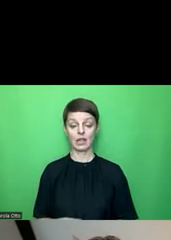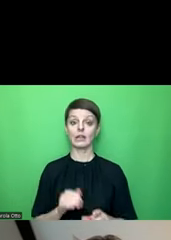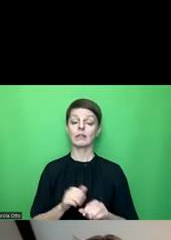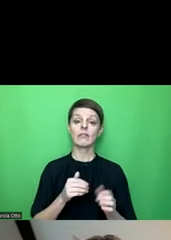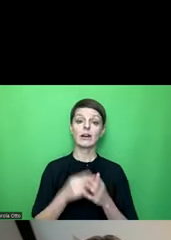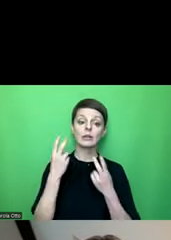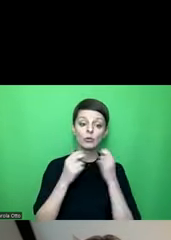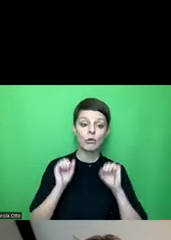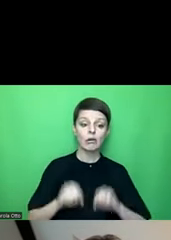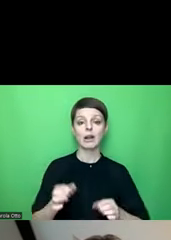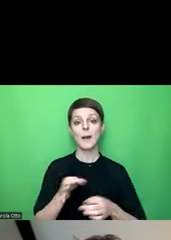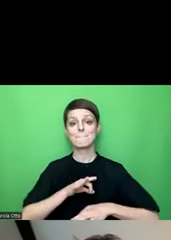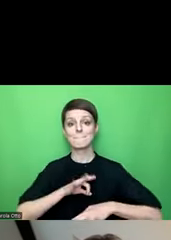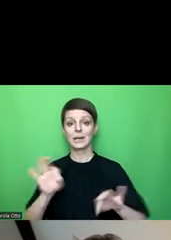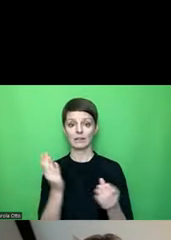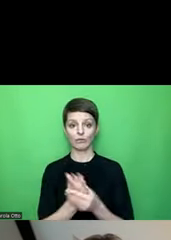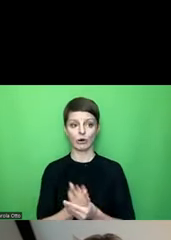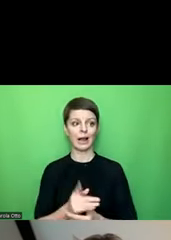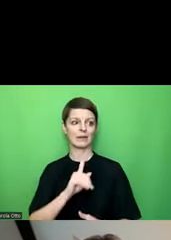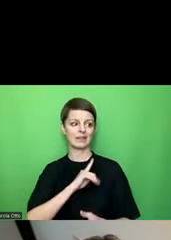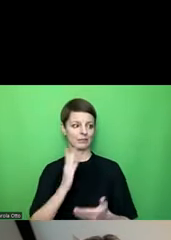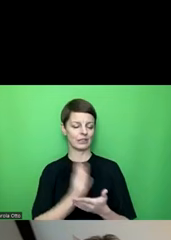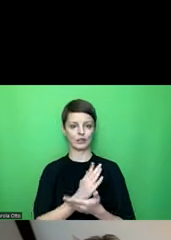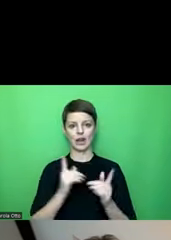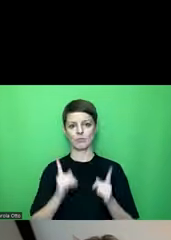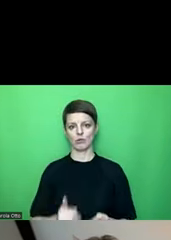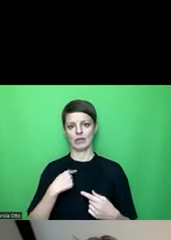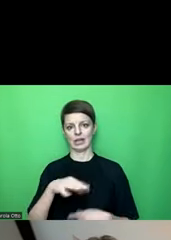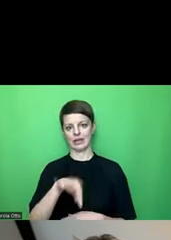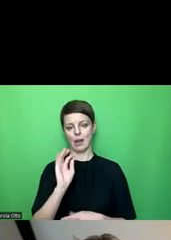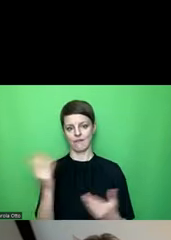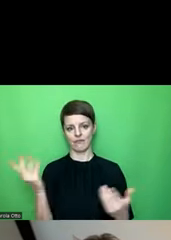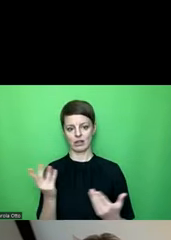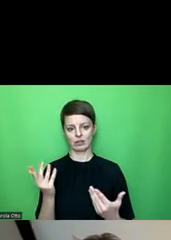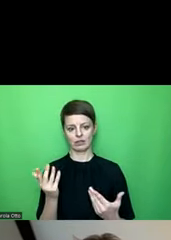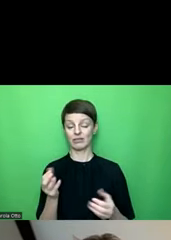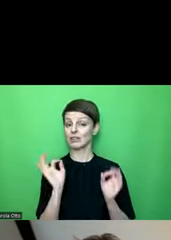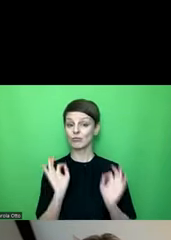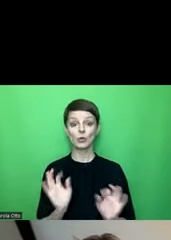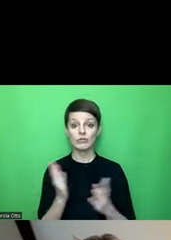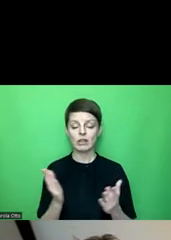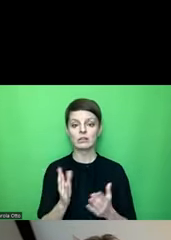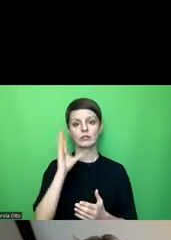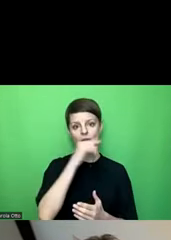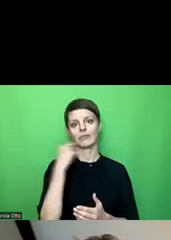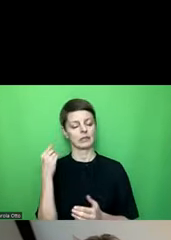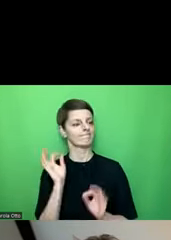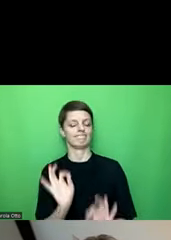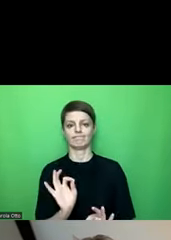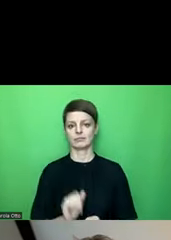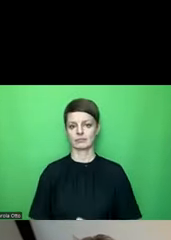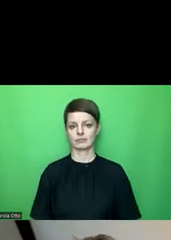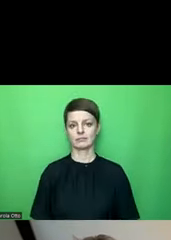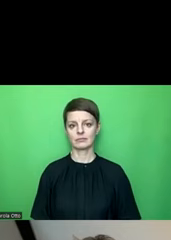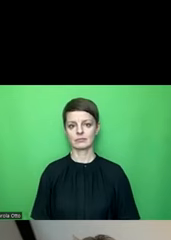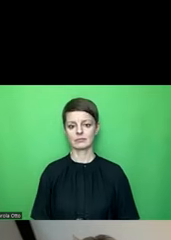nach einer besseren Vorlage, muss aber selber entscheiden, welche ich nehme. Was immer geht, ist Schwarz auf Weiß. Das ist immer gut, aber